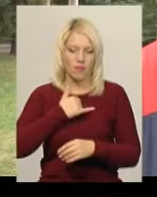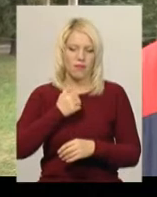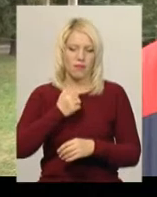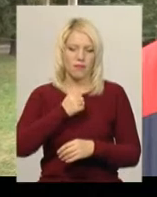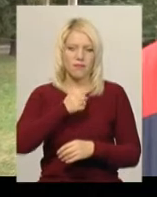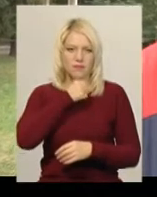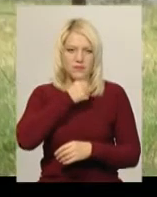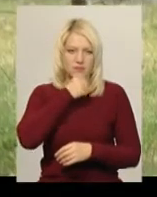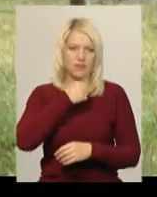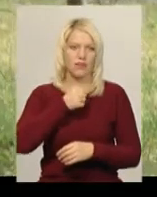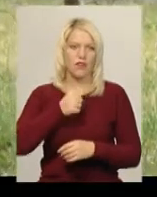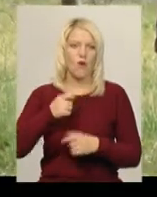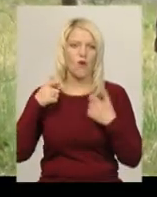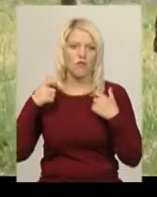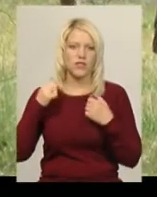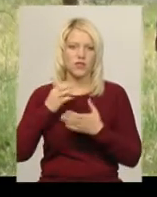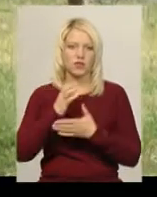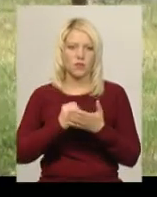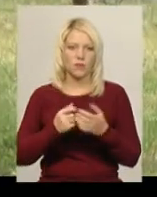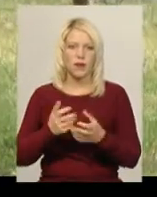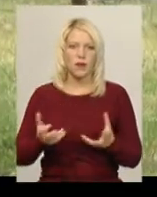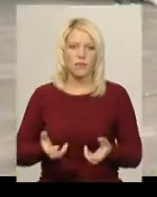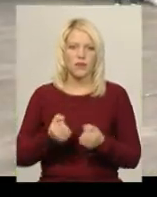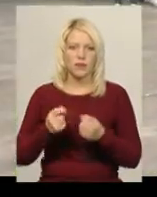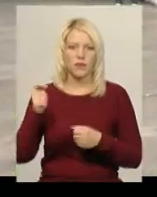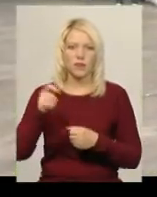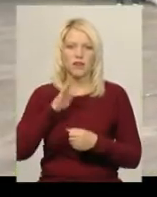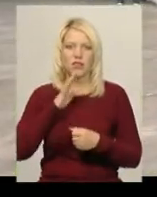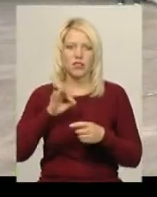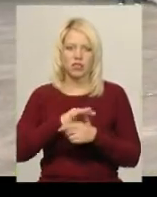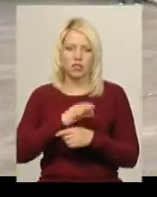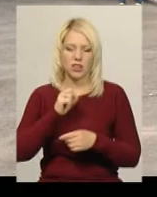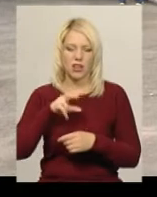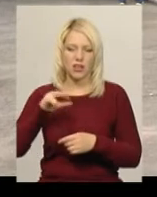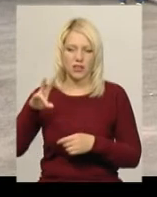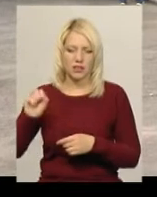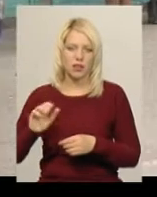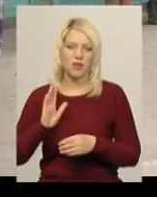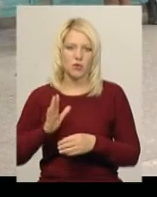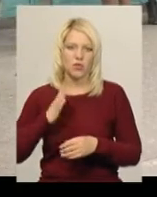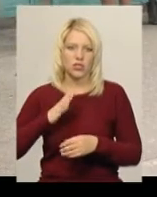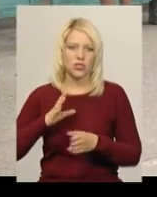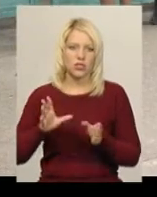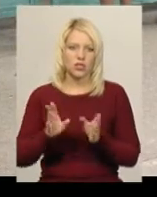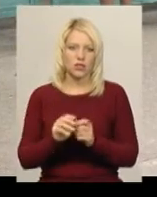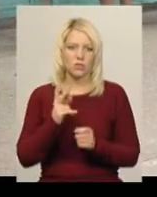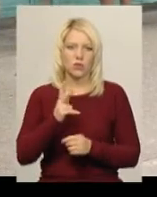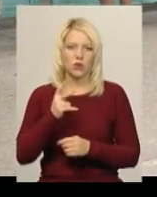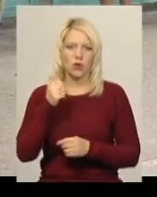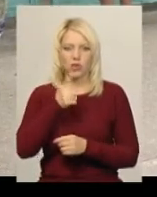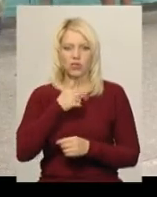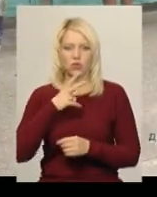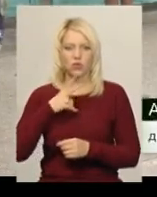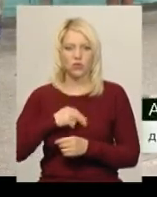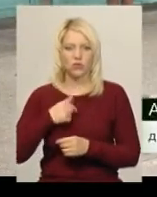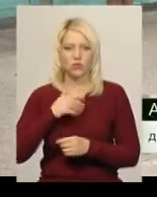якимось воєнним. Підтримати Павла Мазура приїхала дружина Аліна. Каже, з армії чоловіка чекатимуть разом з трирічною донькою. Мені буде дуже